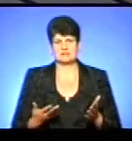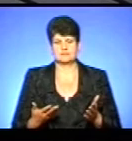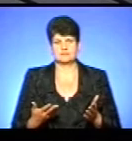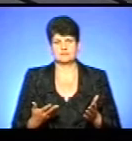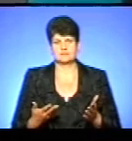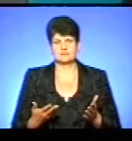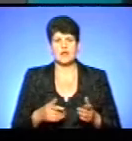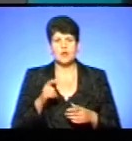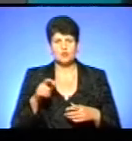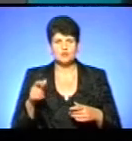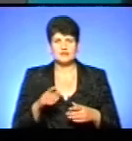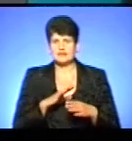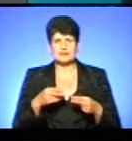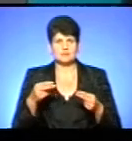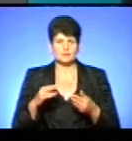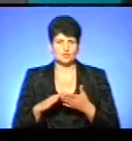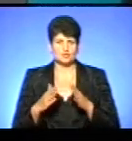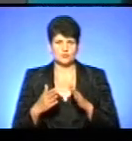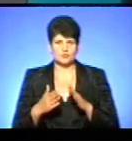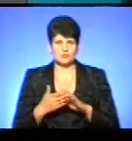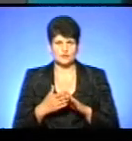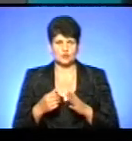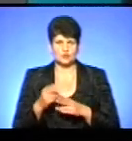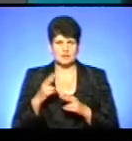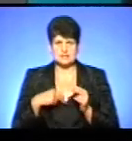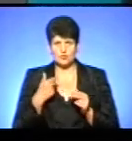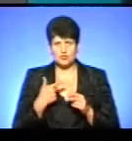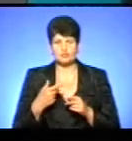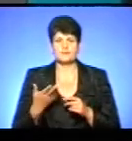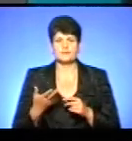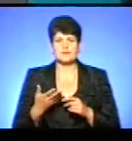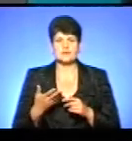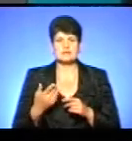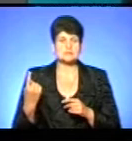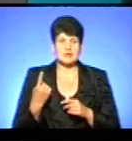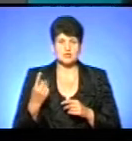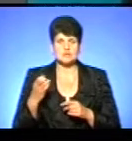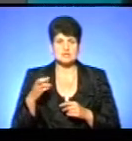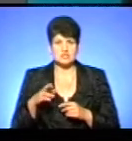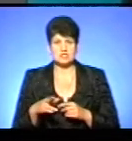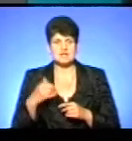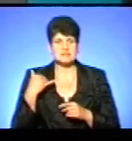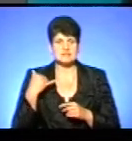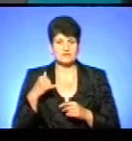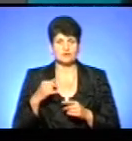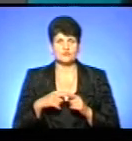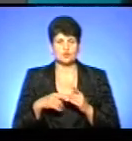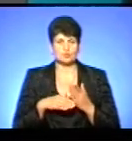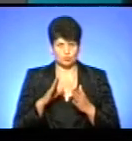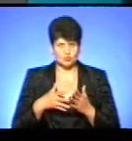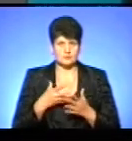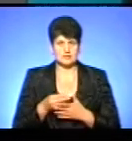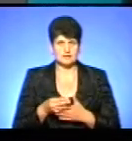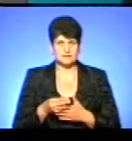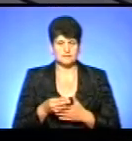скажіть, будь ласка, люди, які не укладуть до кінця року декларацію з сімейними лікарями, з 1 січня за виклик швидкої допомоги вони будуть платити?